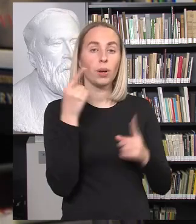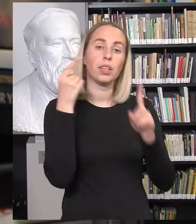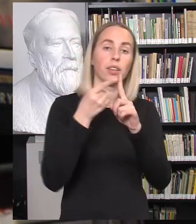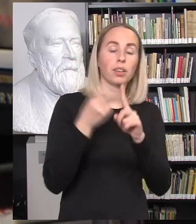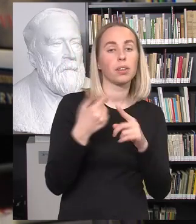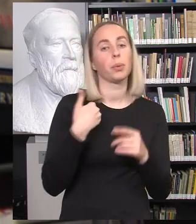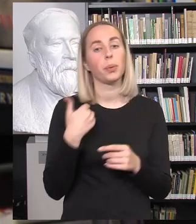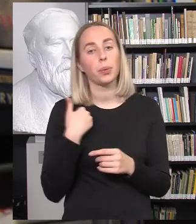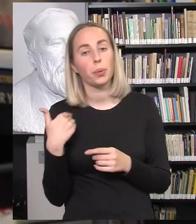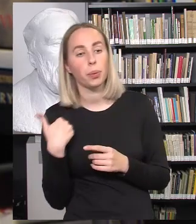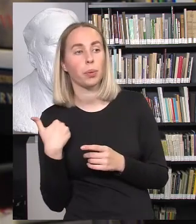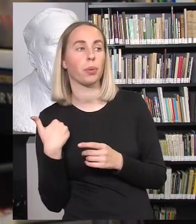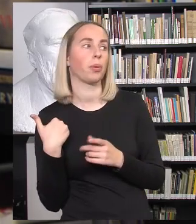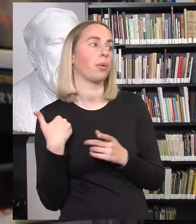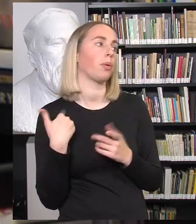mes šiandien aptarėm,